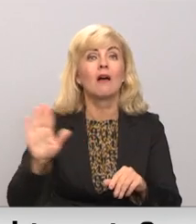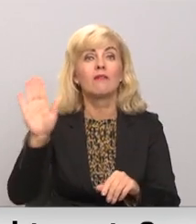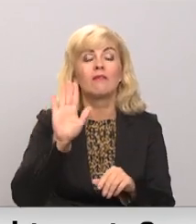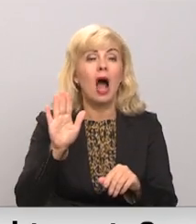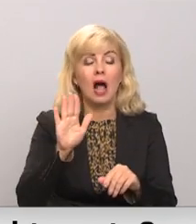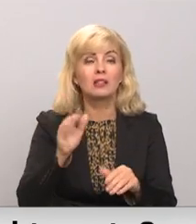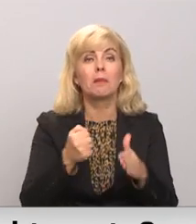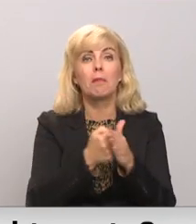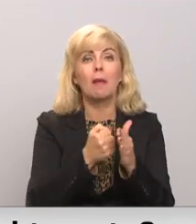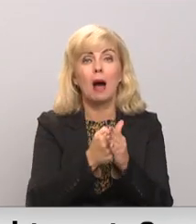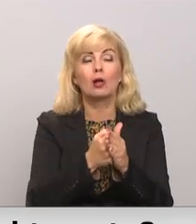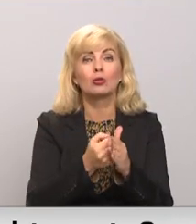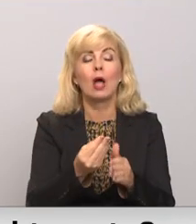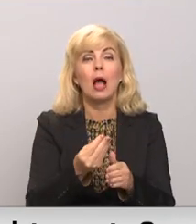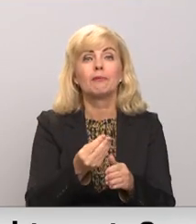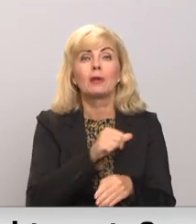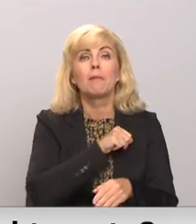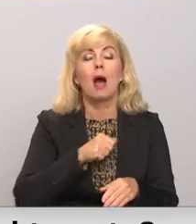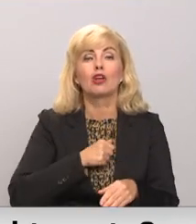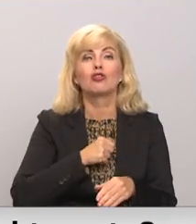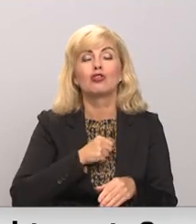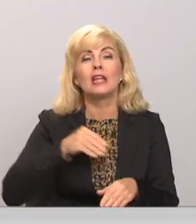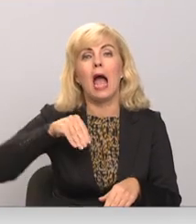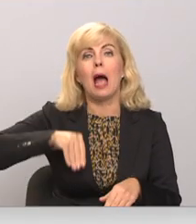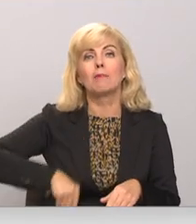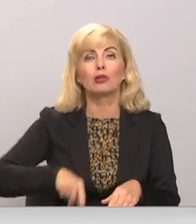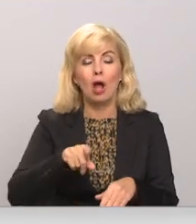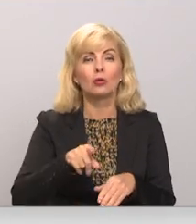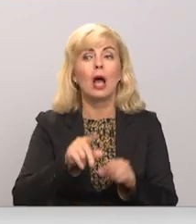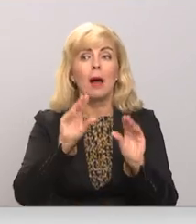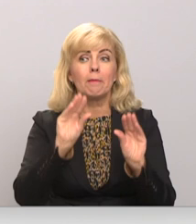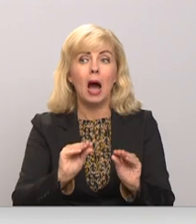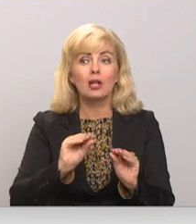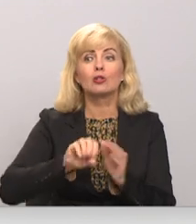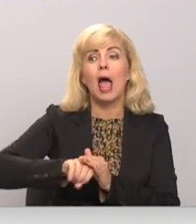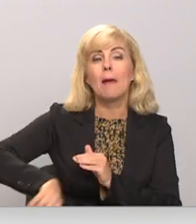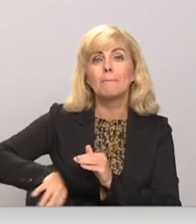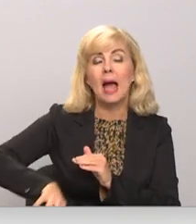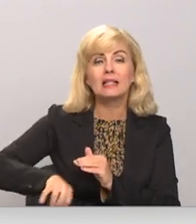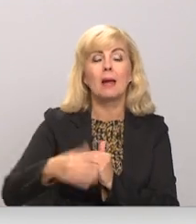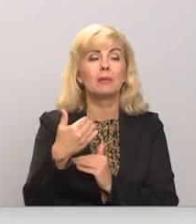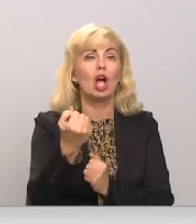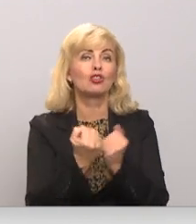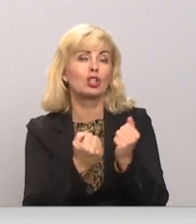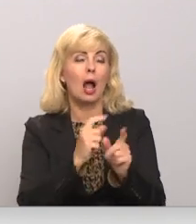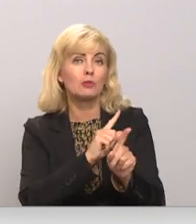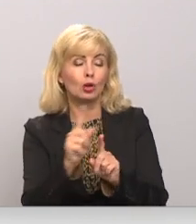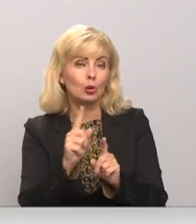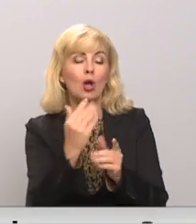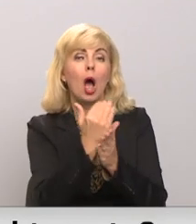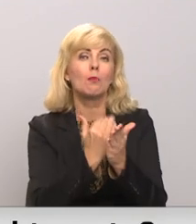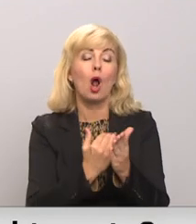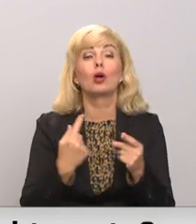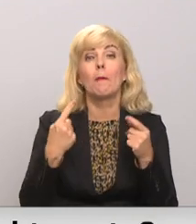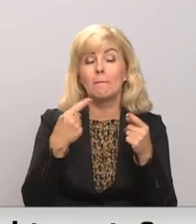Augst pieprasījumus pēc šāda veida maz emisiju vai zemē emisiju transporta līdzakļiem, kas ir galvenais šīs programmas mēģis.